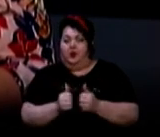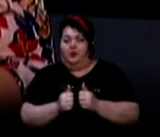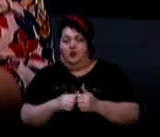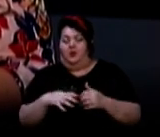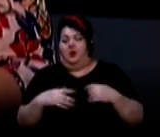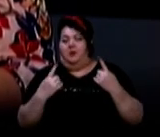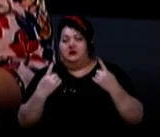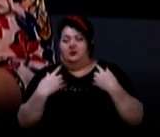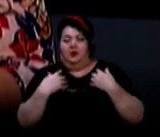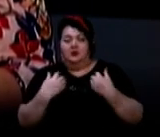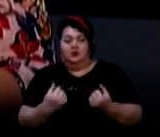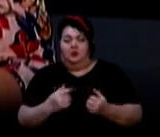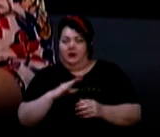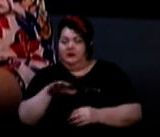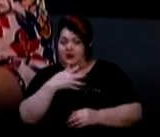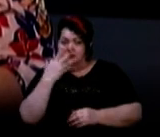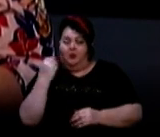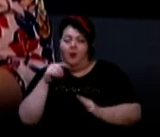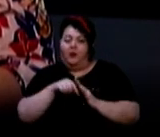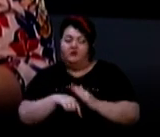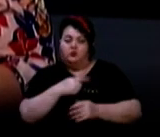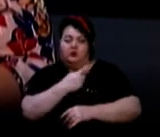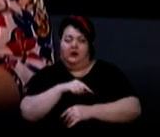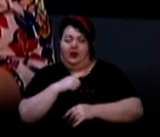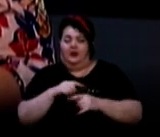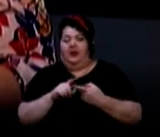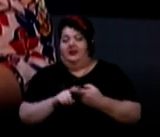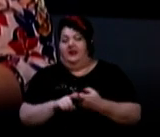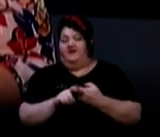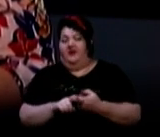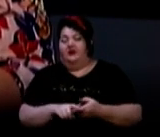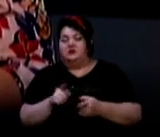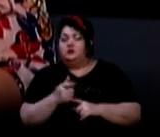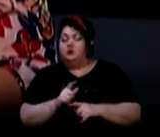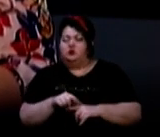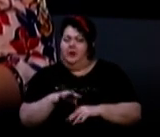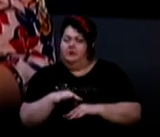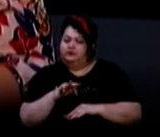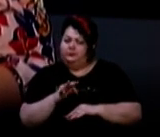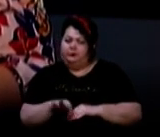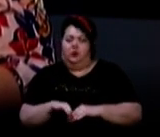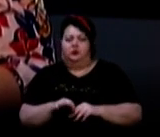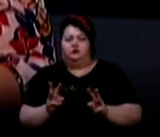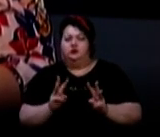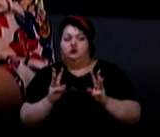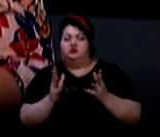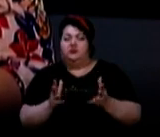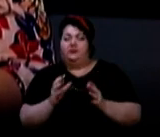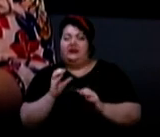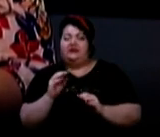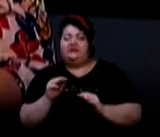Тому що не забуваємо про внутрішньолікарняні інфекції, які, на жаль, в Україні це питання взагалі досить болюче. Тому що статистики офіційної